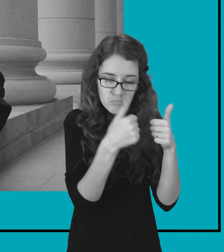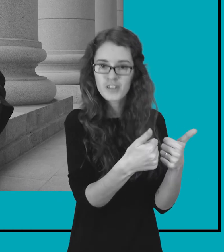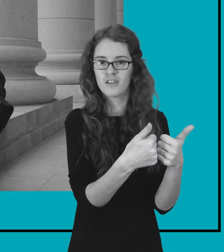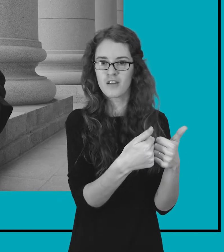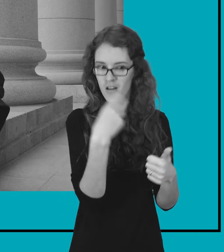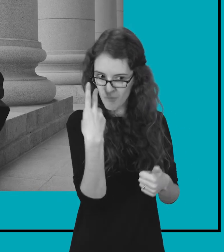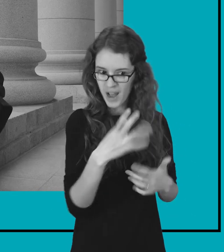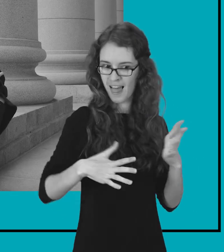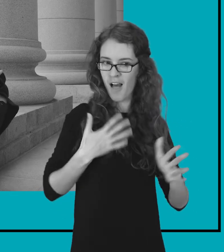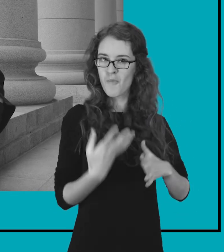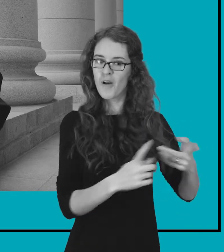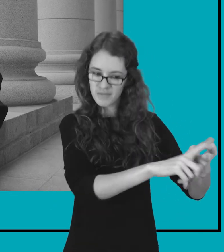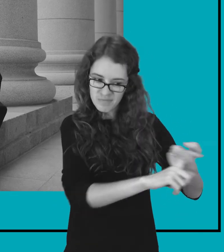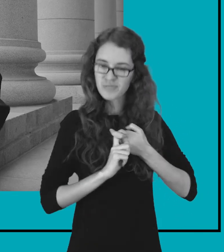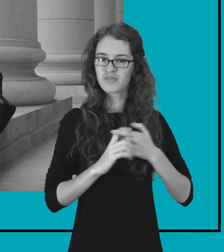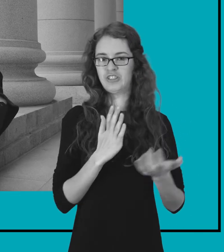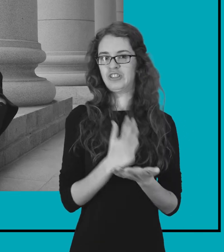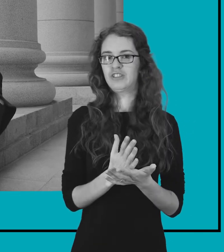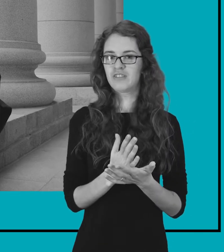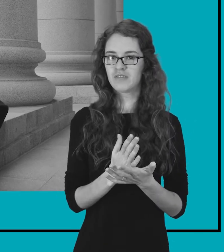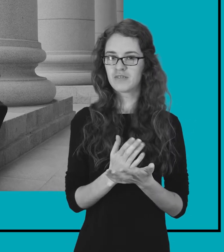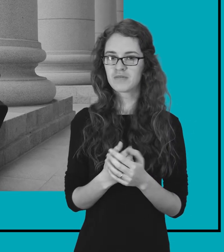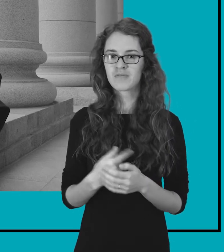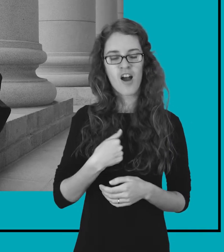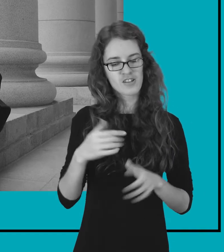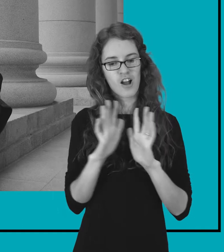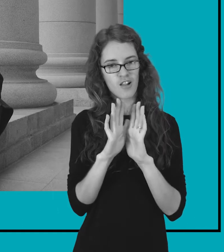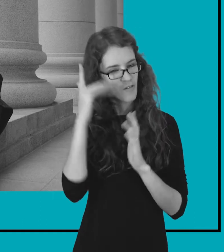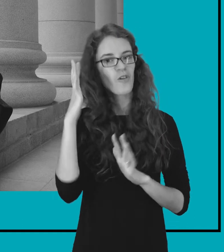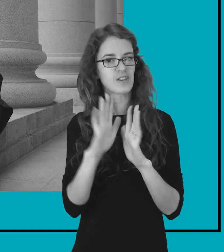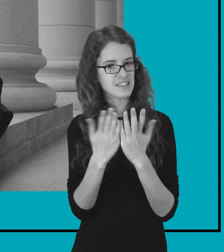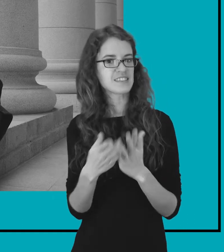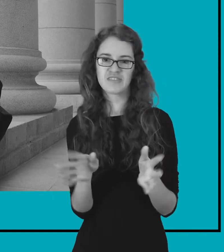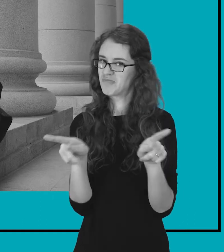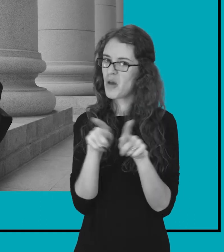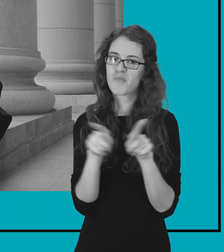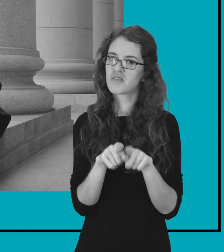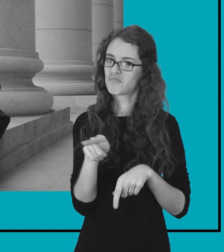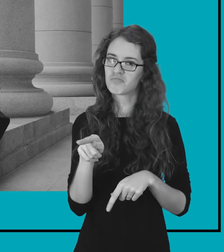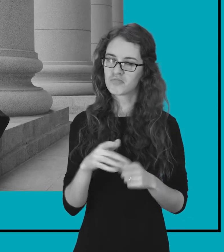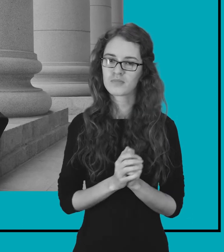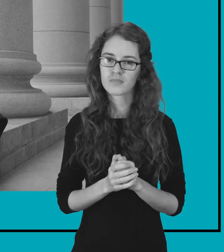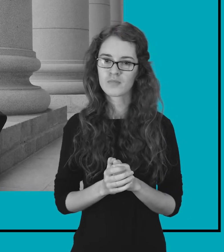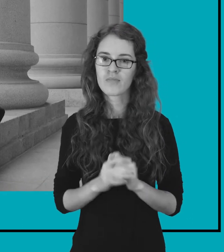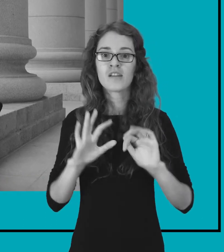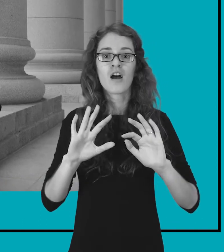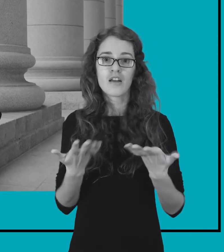nes tai yra pavykų, tokia yra teatro misija. Man atrodo, knygos turi daryti tą patį. Jeigu tau knyga